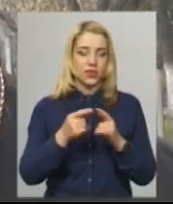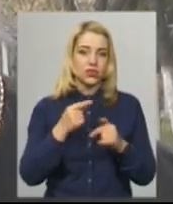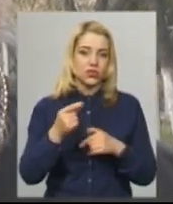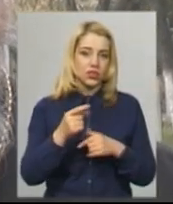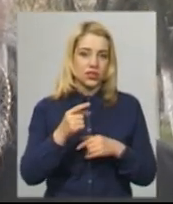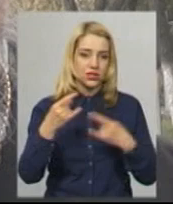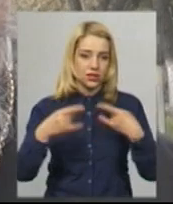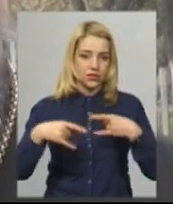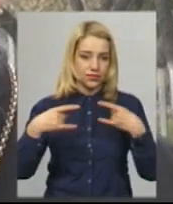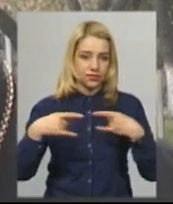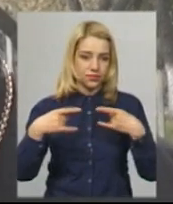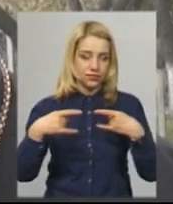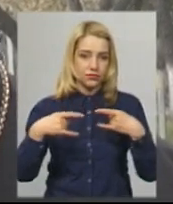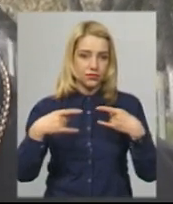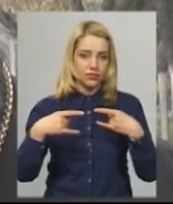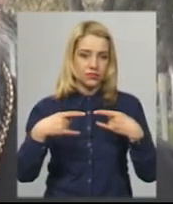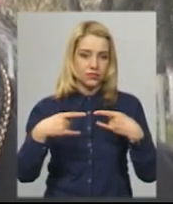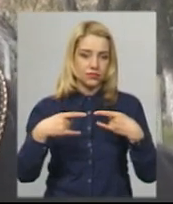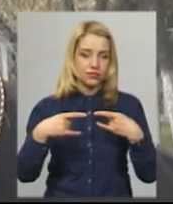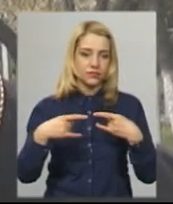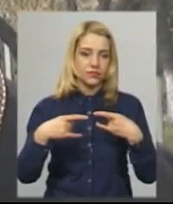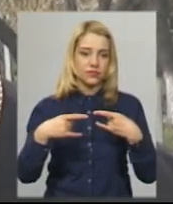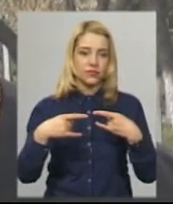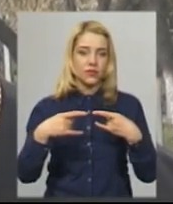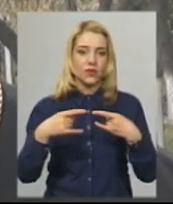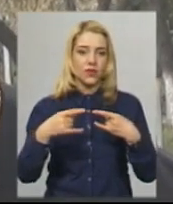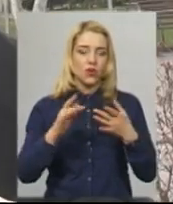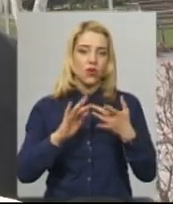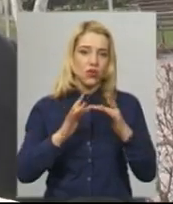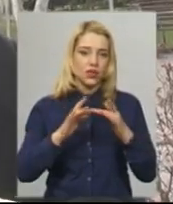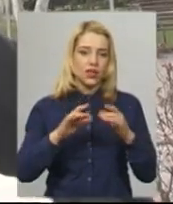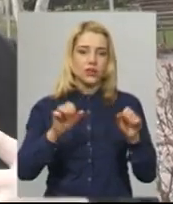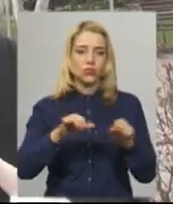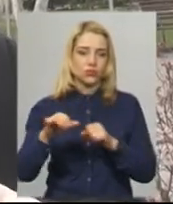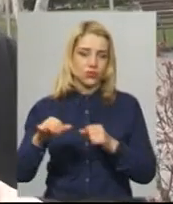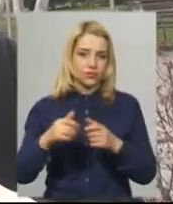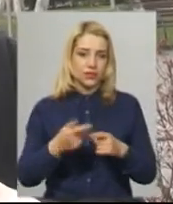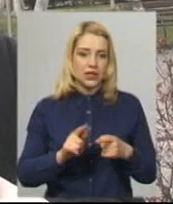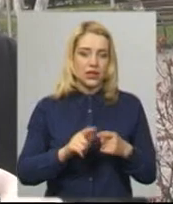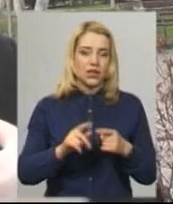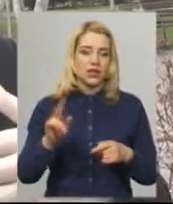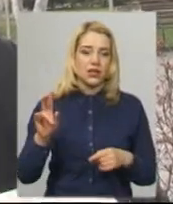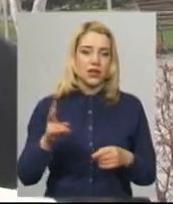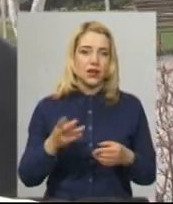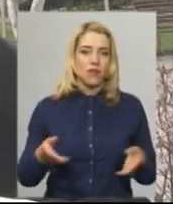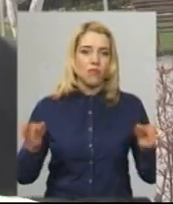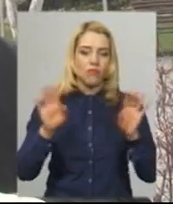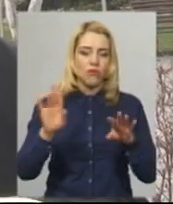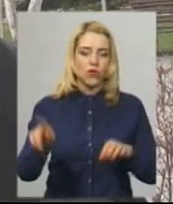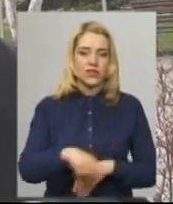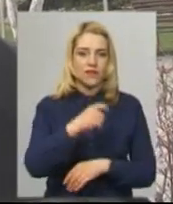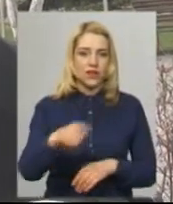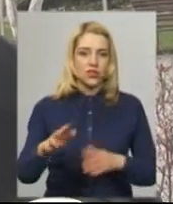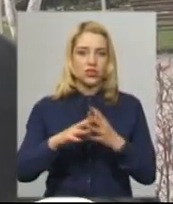можливості онлайн-трансляції. Посвячення в селах, воно більш